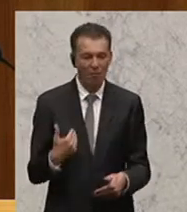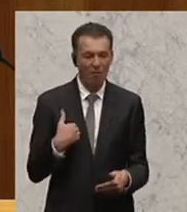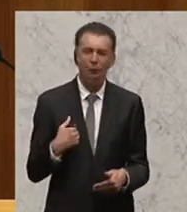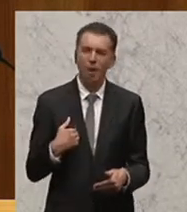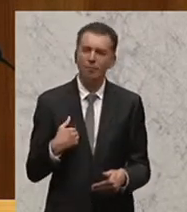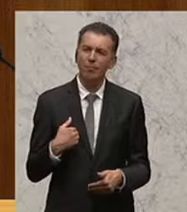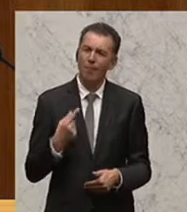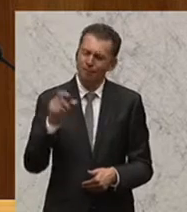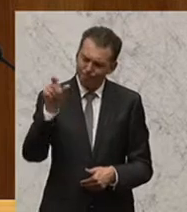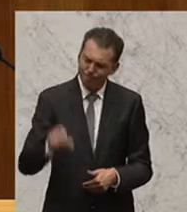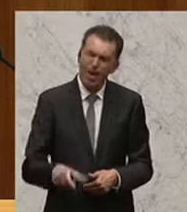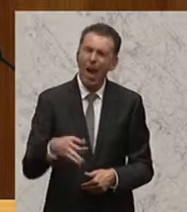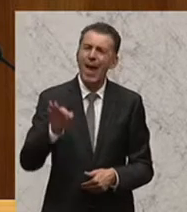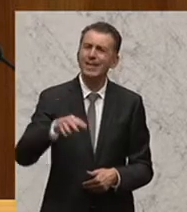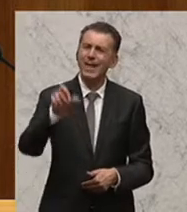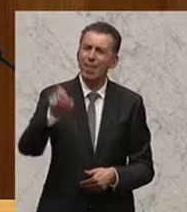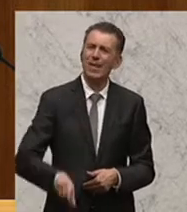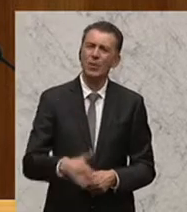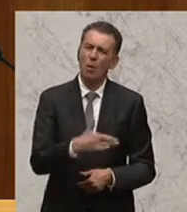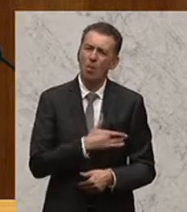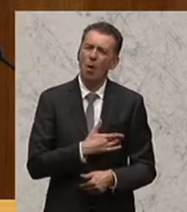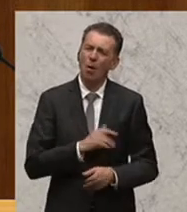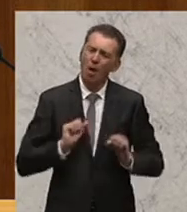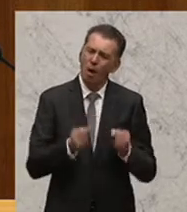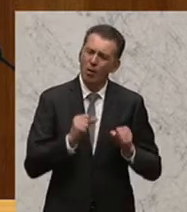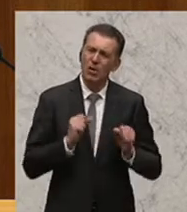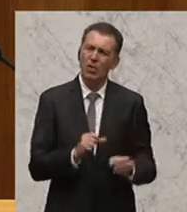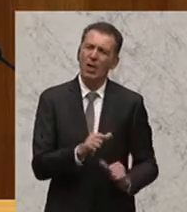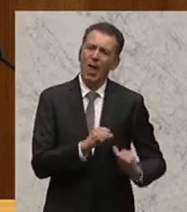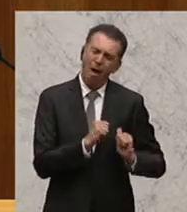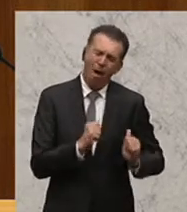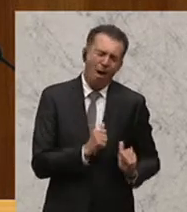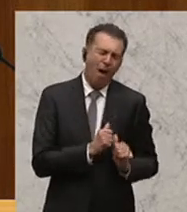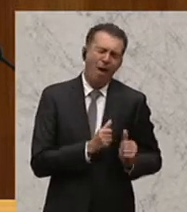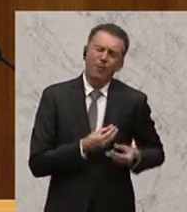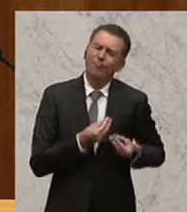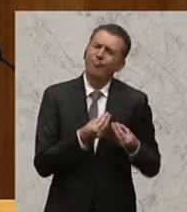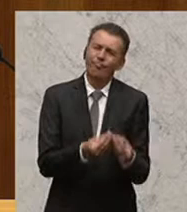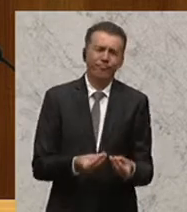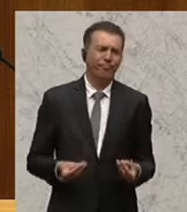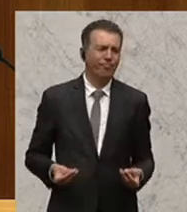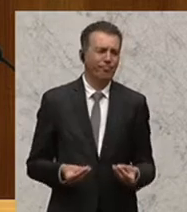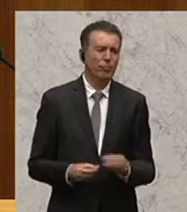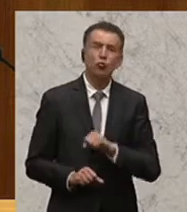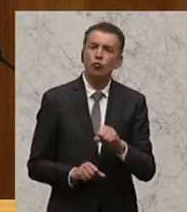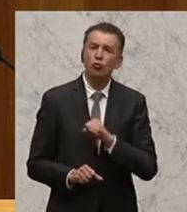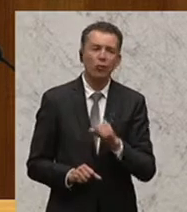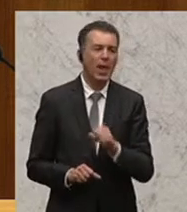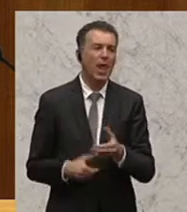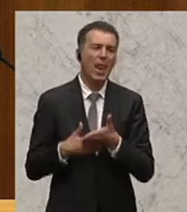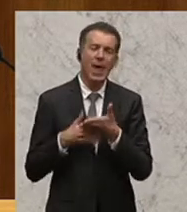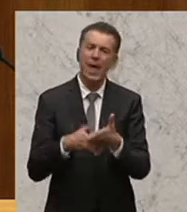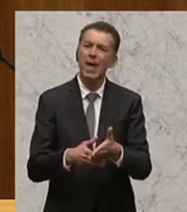engagierte Bürgerinnen, die beherzt in der Situation reagiert haben und dort innerhalb kürzester Zeit Hilfs und